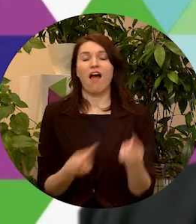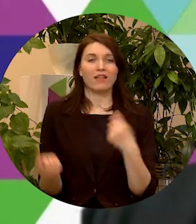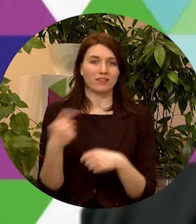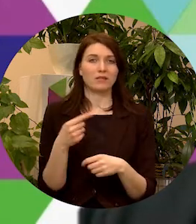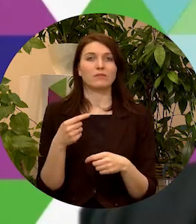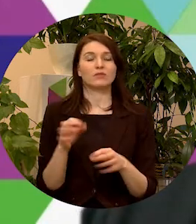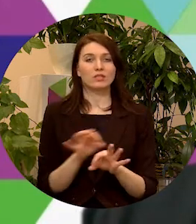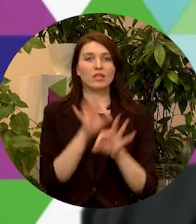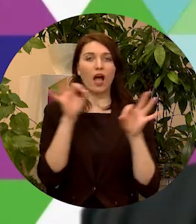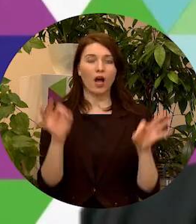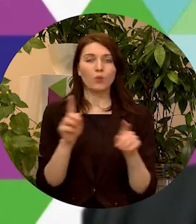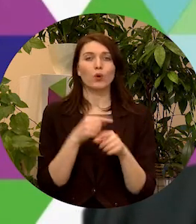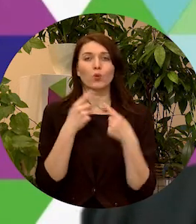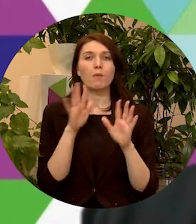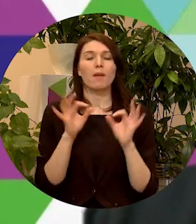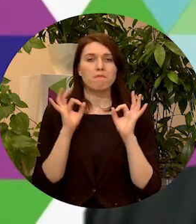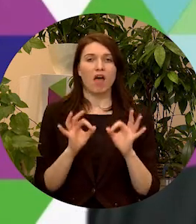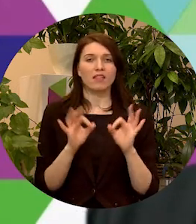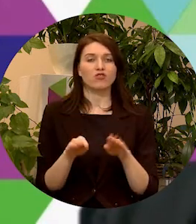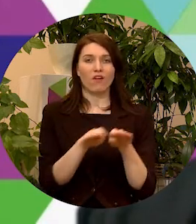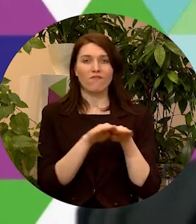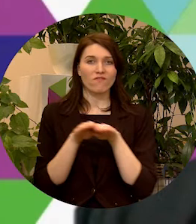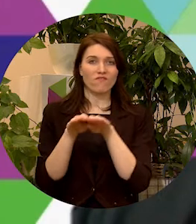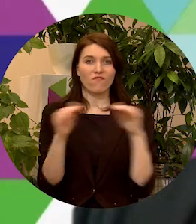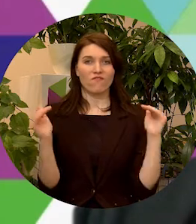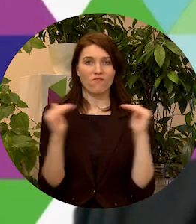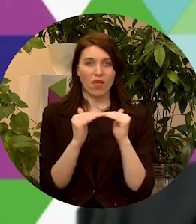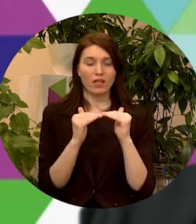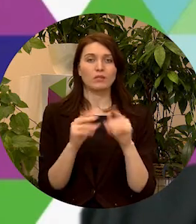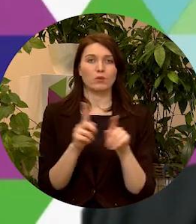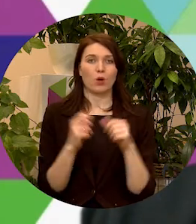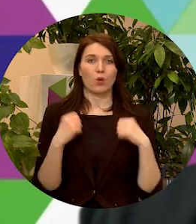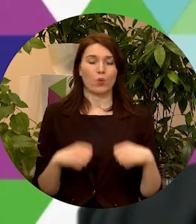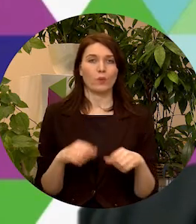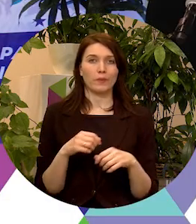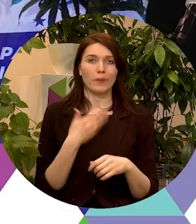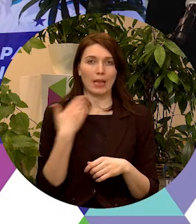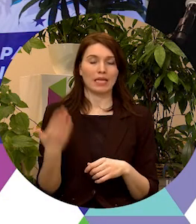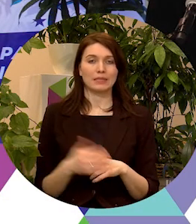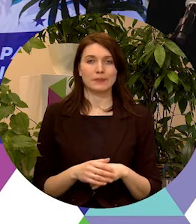saknēm un runāt par patiesa vienlīdzību un kopdzīvi. Paldies!